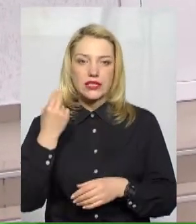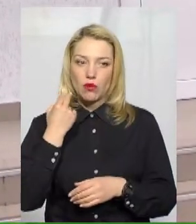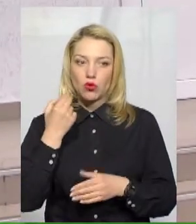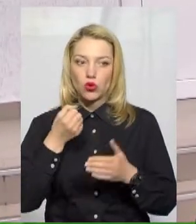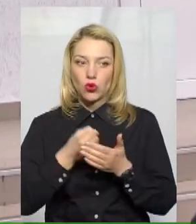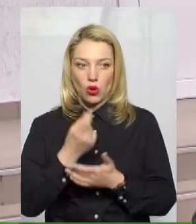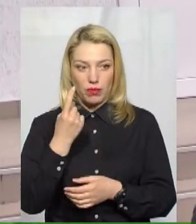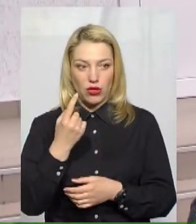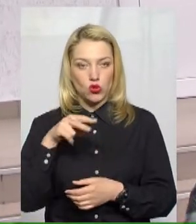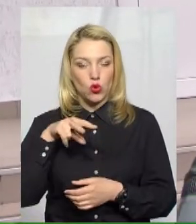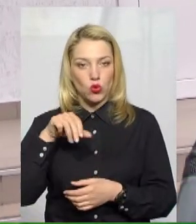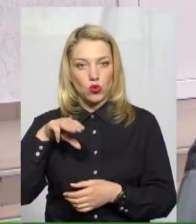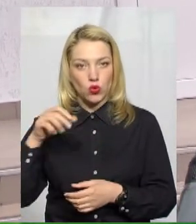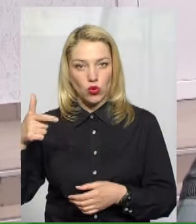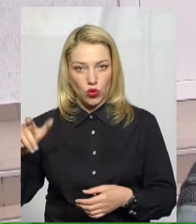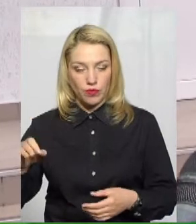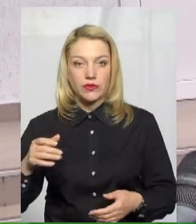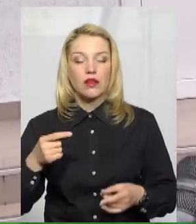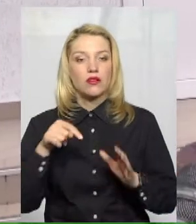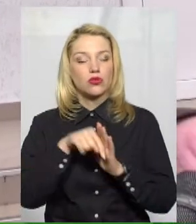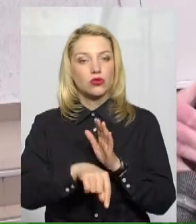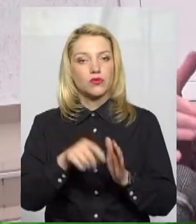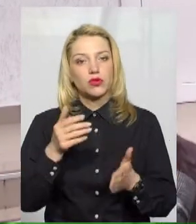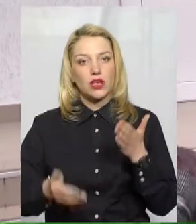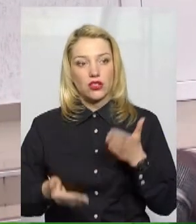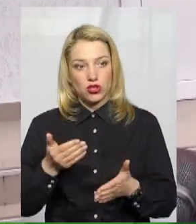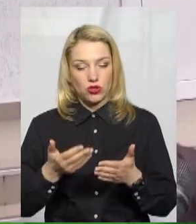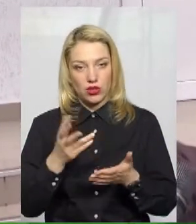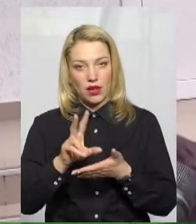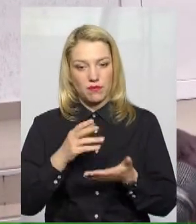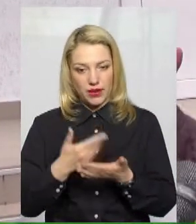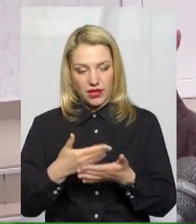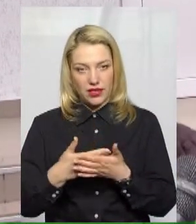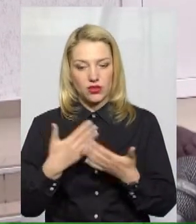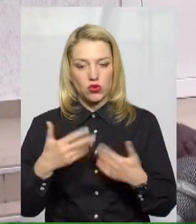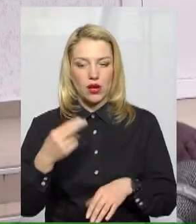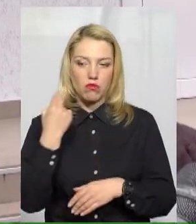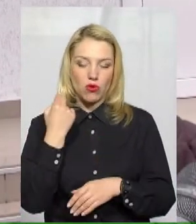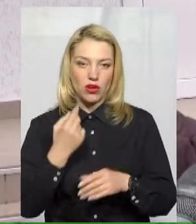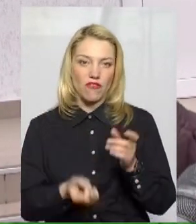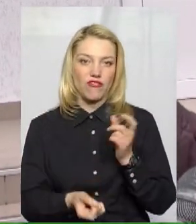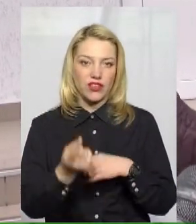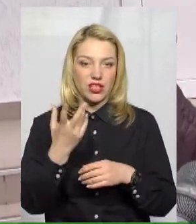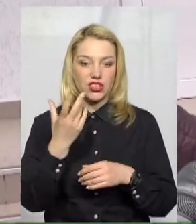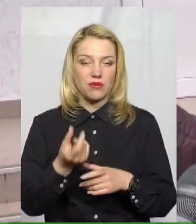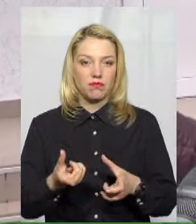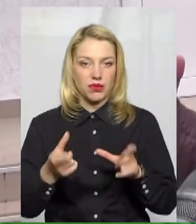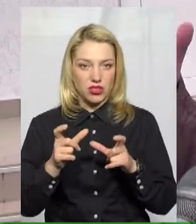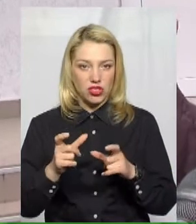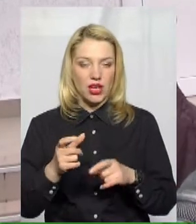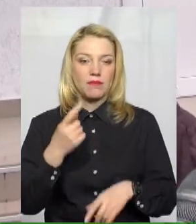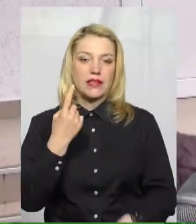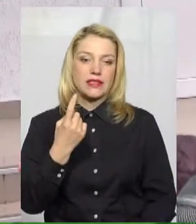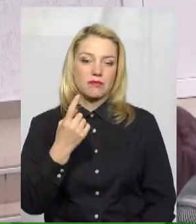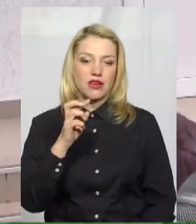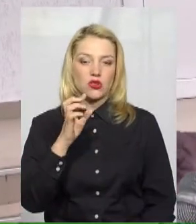тут, якщо вже, наприклад, заборгованість виникла більше, то з 1 березня, наприклад,